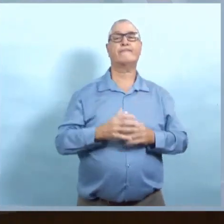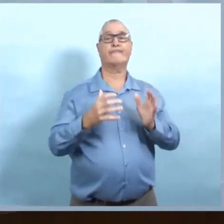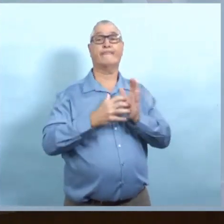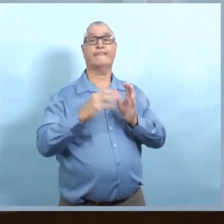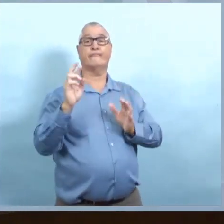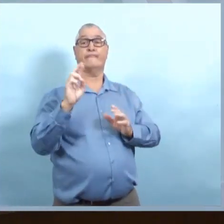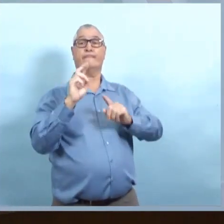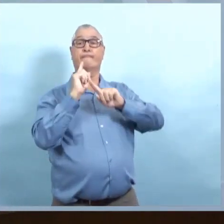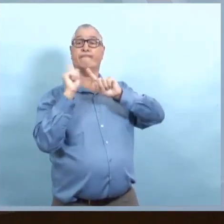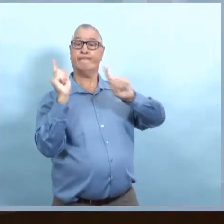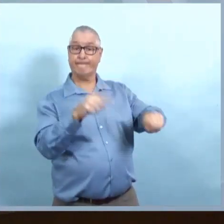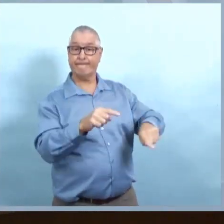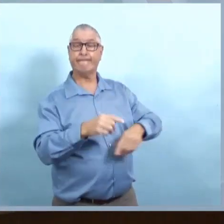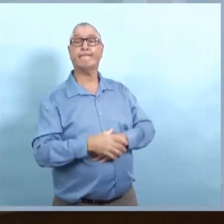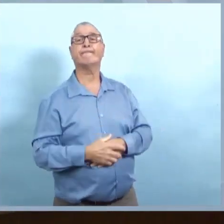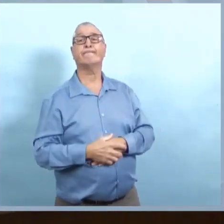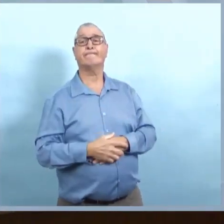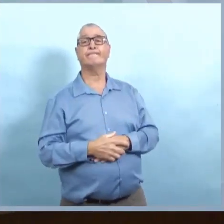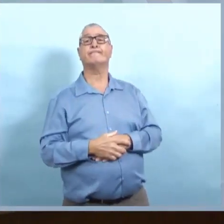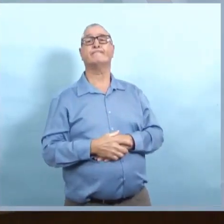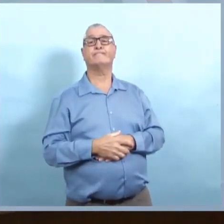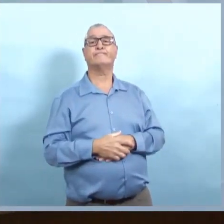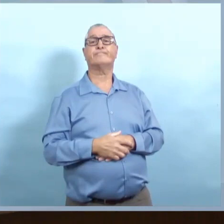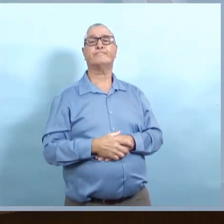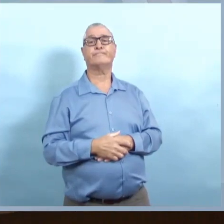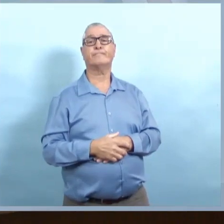à quoi est-ce que vous attribuez ça et qu'est-ce qui est fait